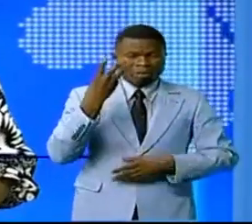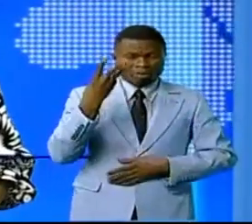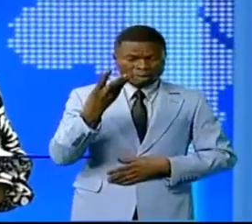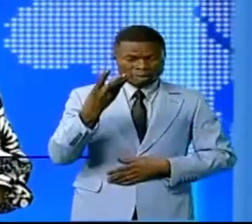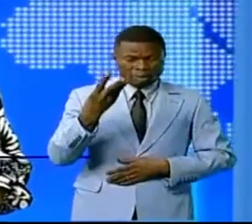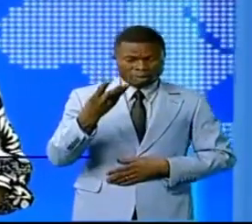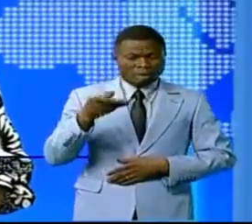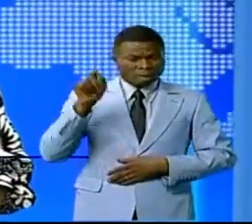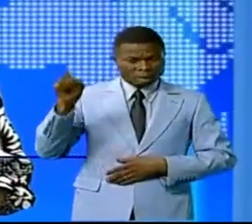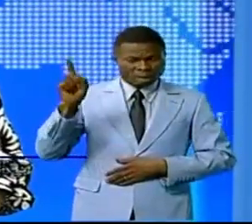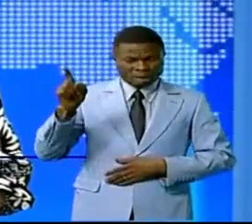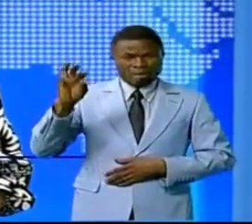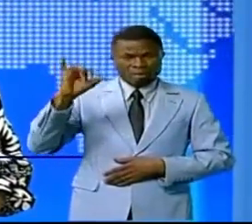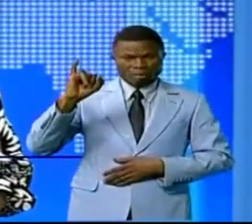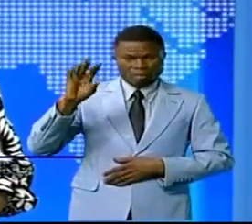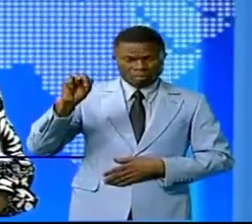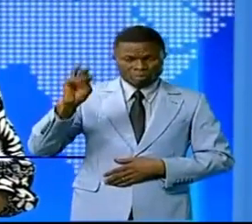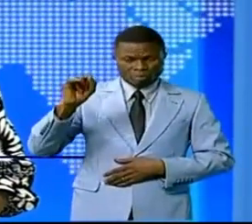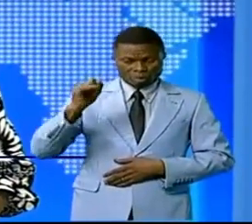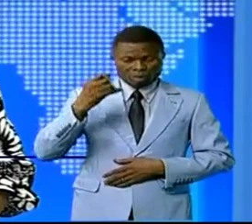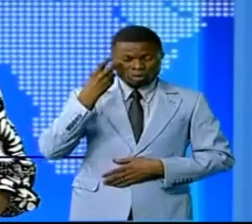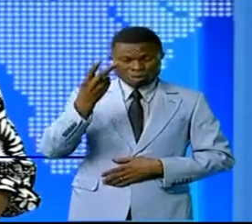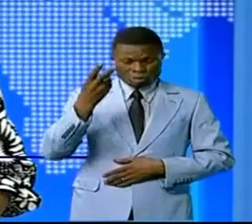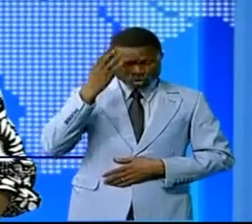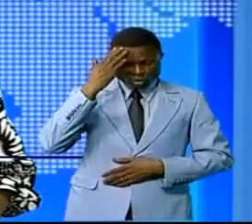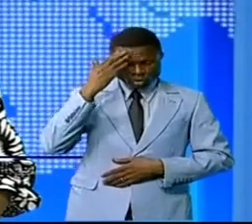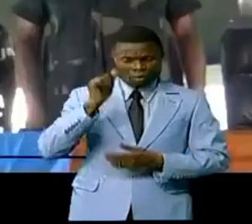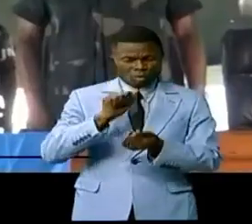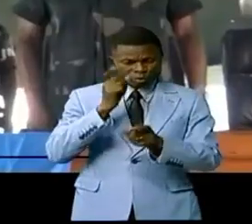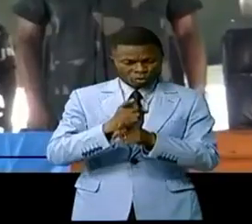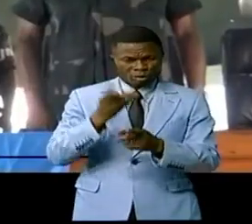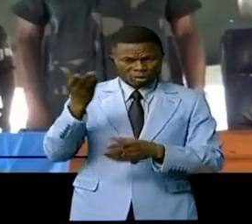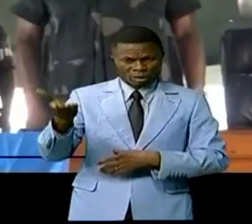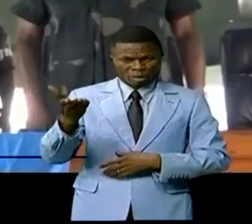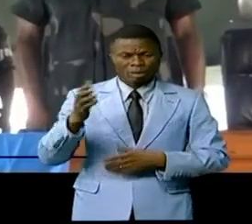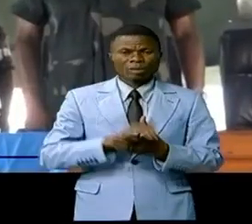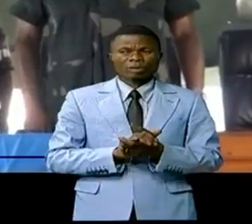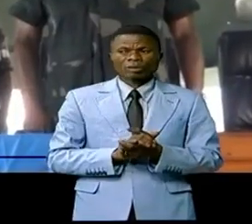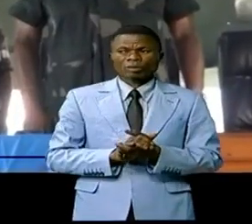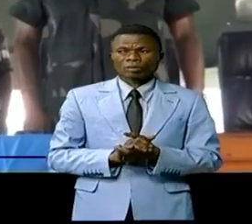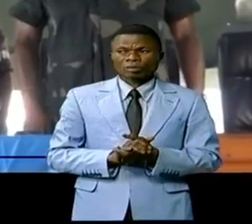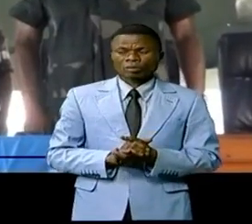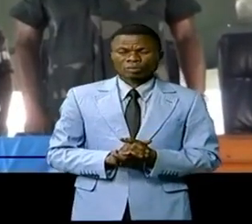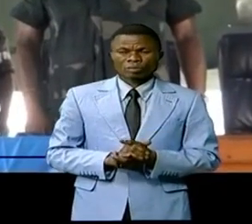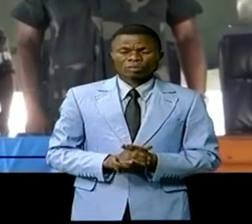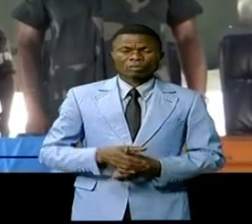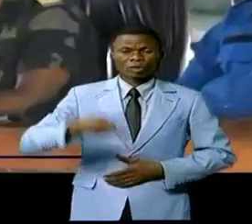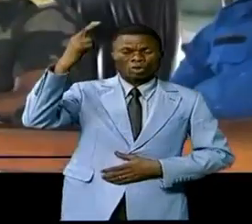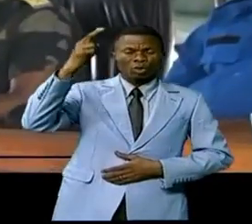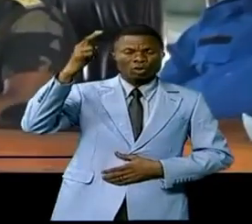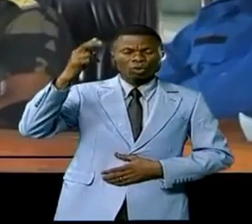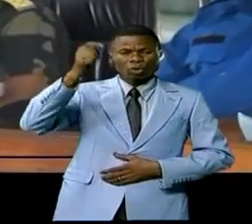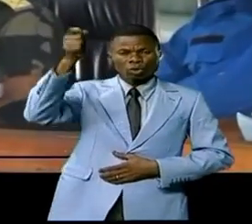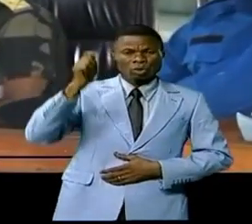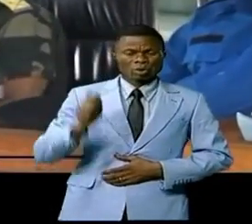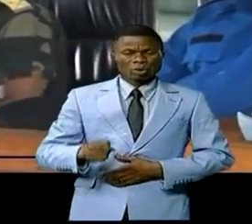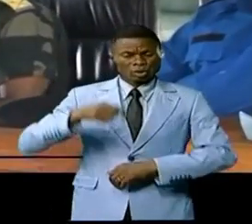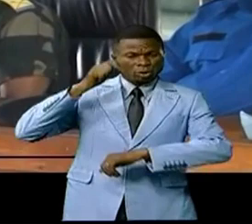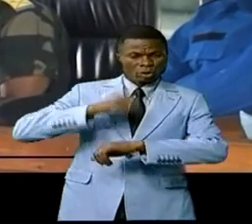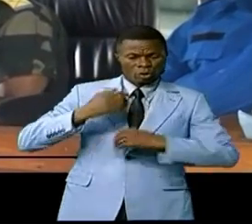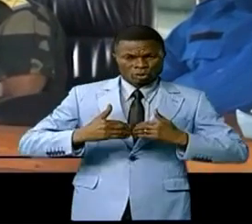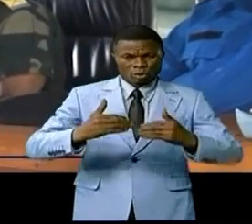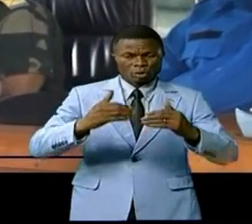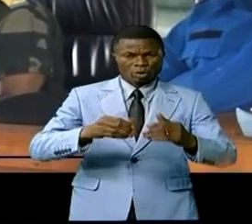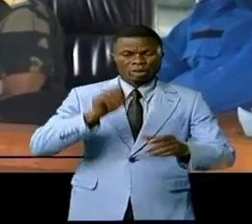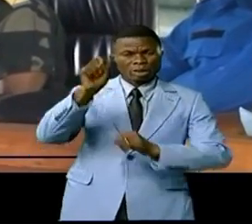de Mitendi pour une vérification scientifique. Chebeya, à la haute cour militaire, le procès se poursuivit avec l